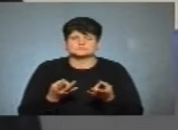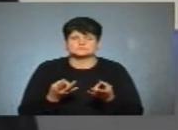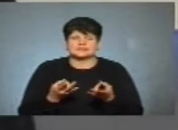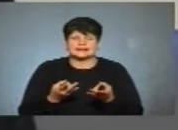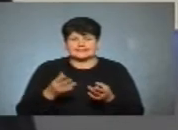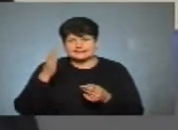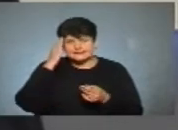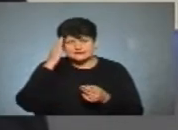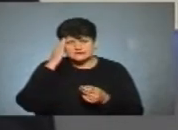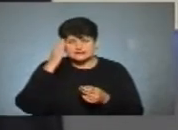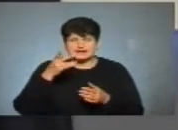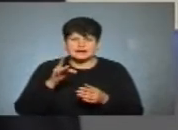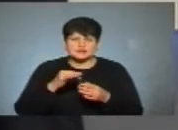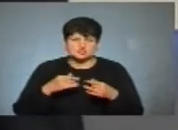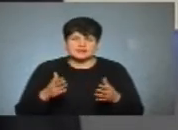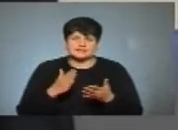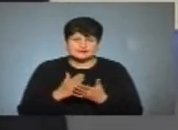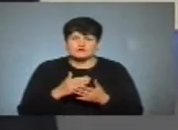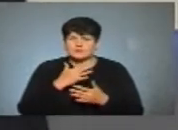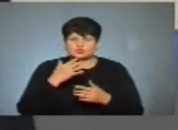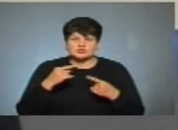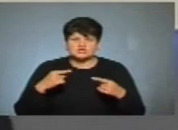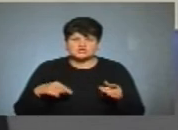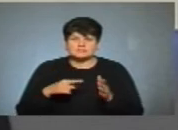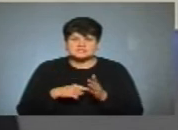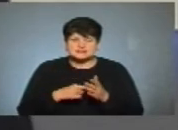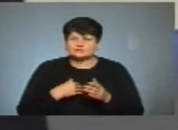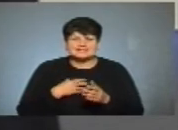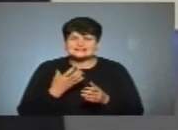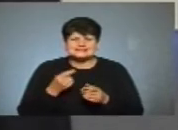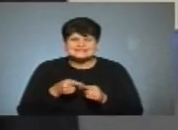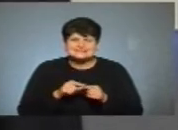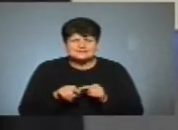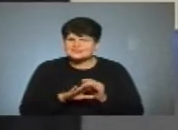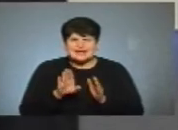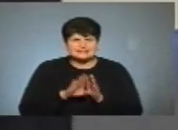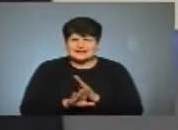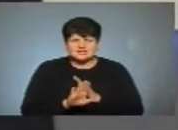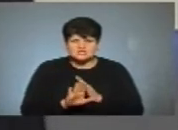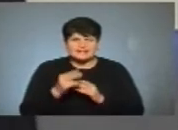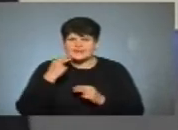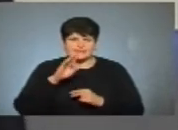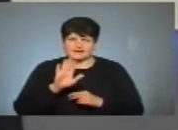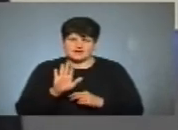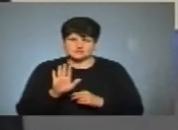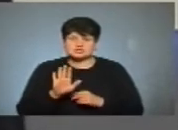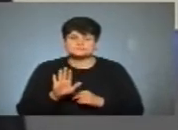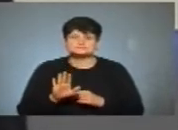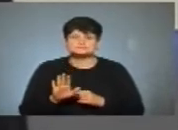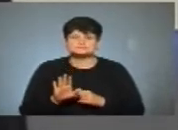певних інтелектуальних речей, які є в багатьох інших містах. В нас з цим не найгірше, але і не найкраще. Тобто,